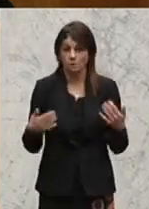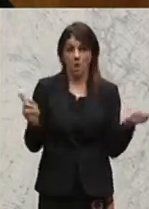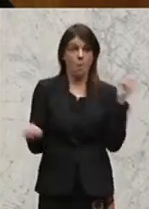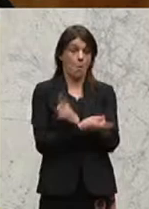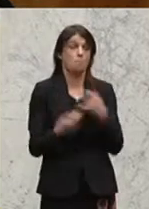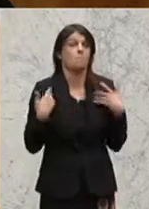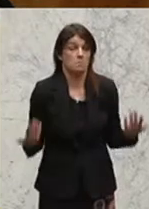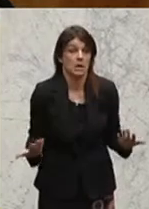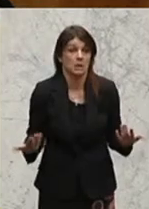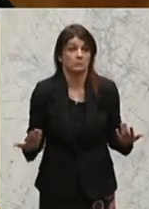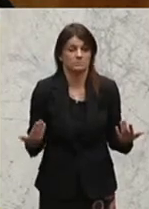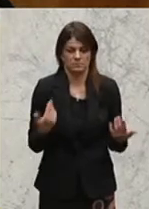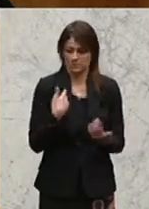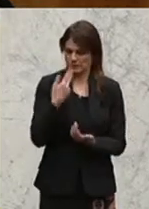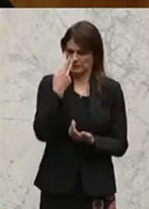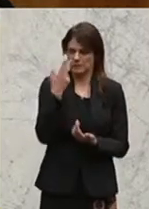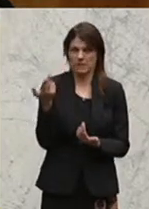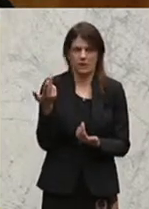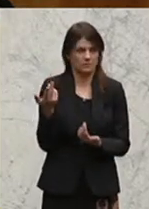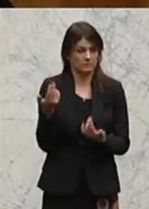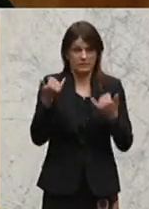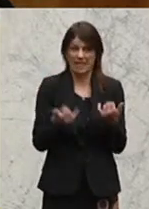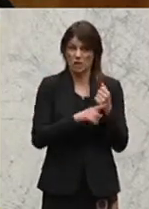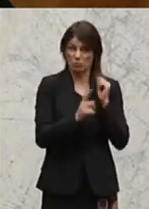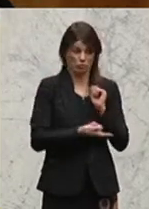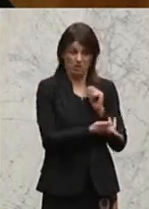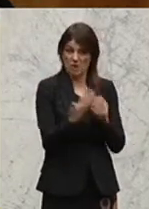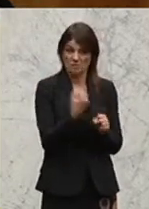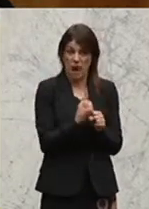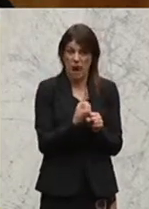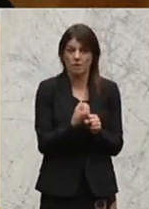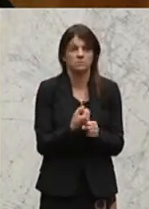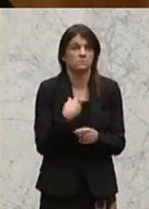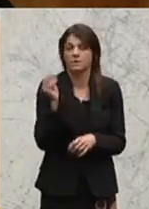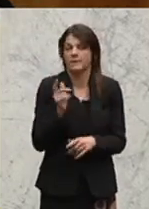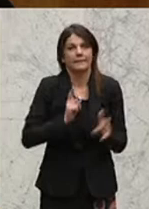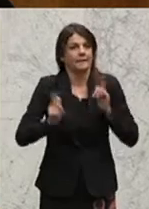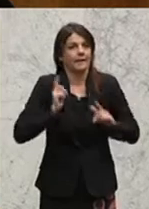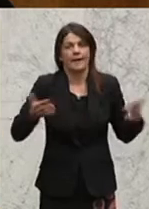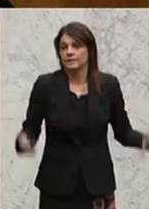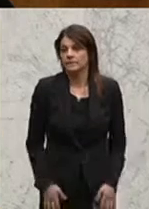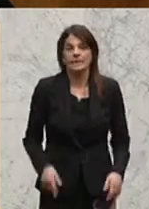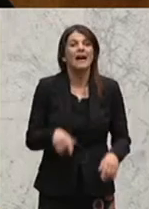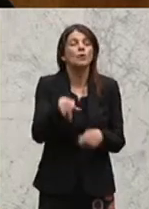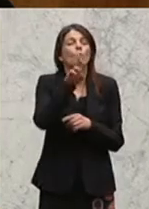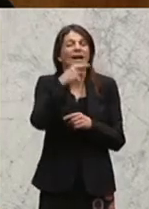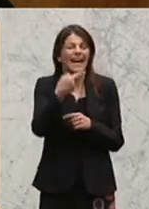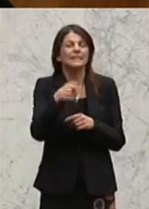anschaue, was mit diesem UG hier auf den Weg gebracht wird, sage ich, das ist leider keine gute Richtung.